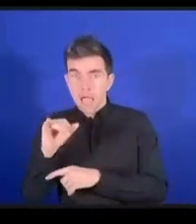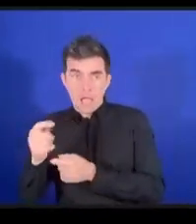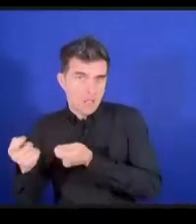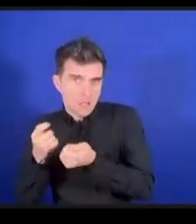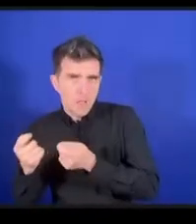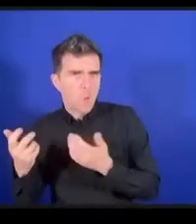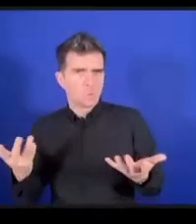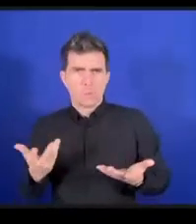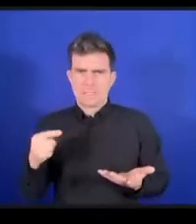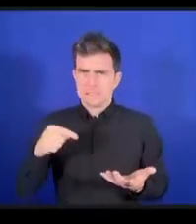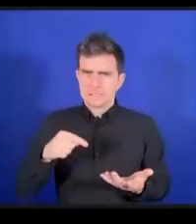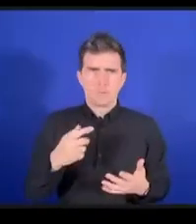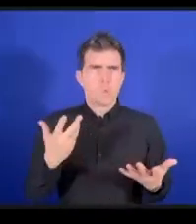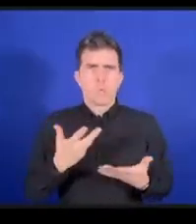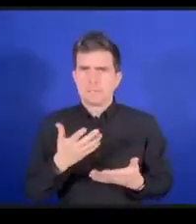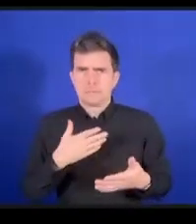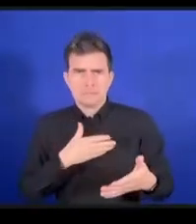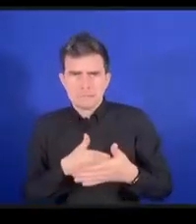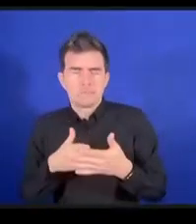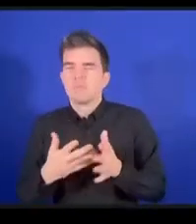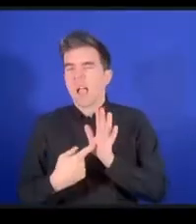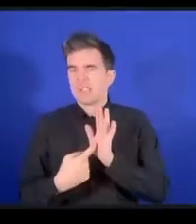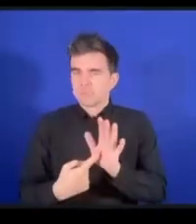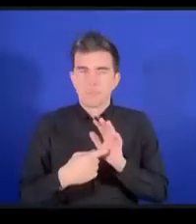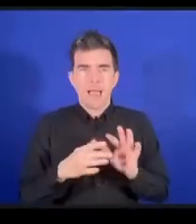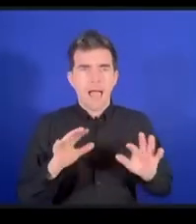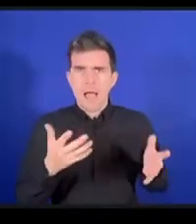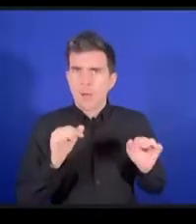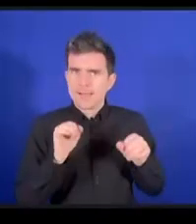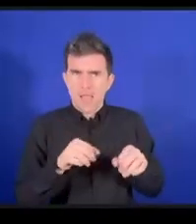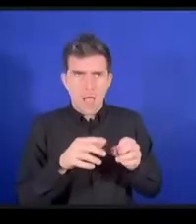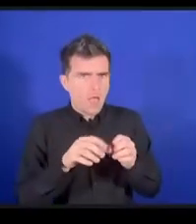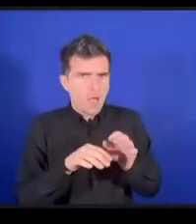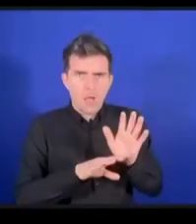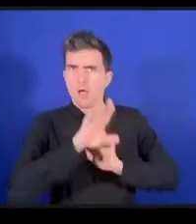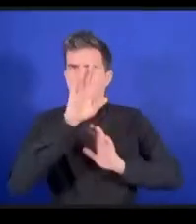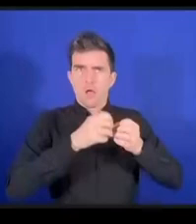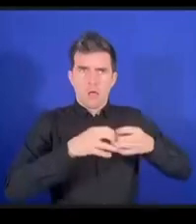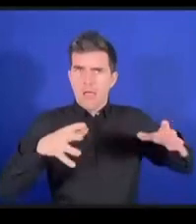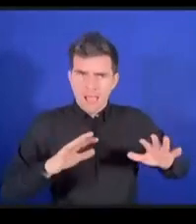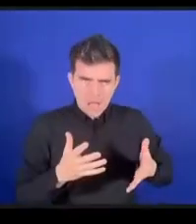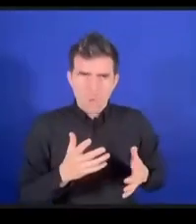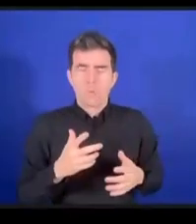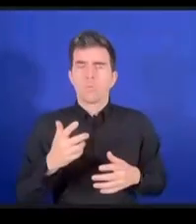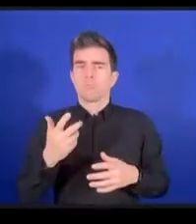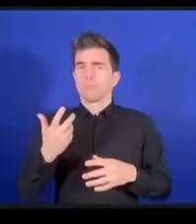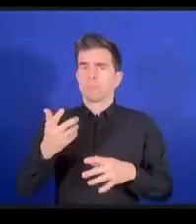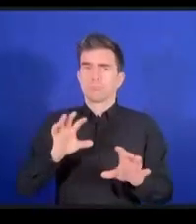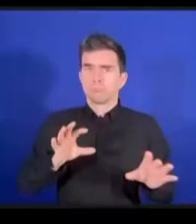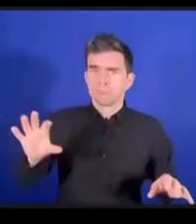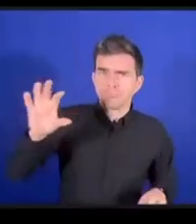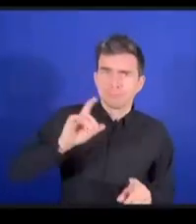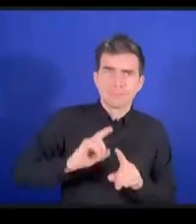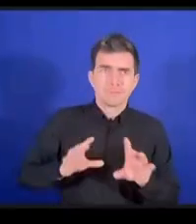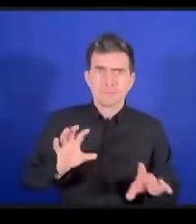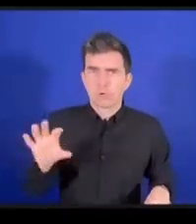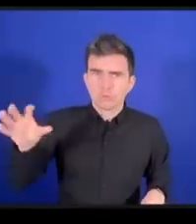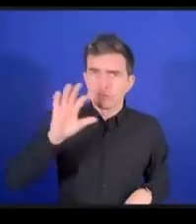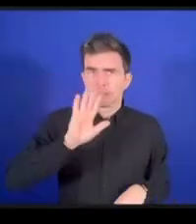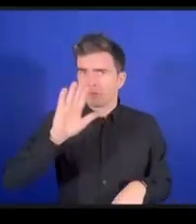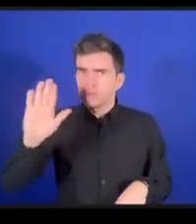ビリティの問題国境を越えるということそれから摩擦をどうするのかそれから